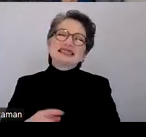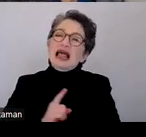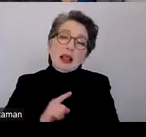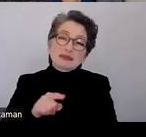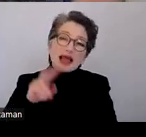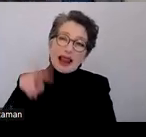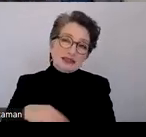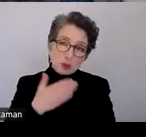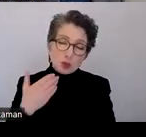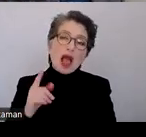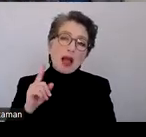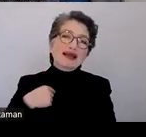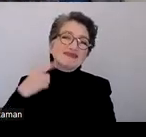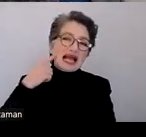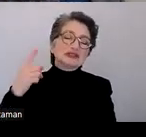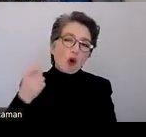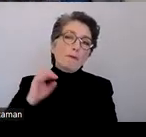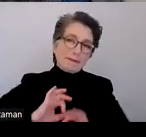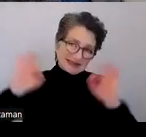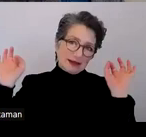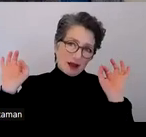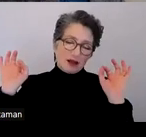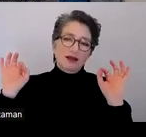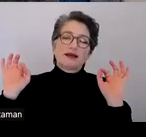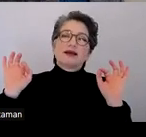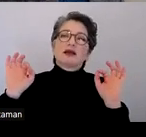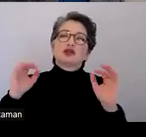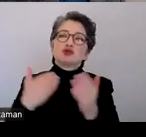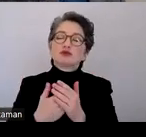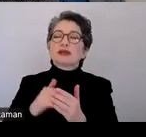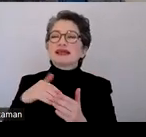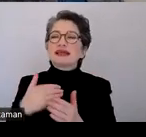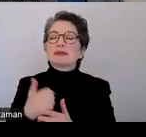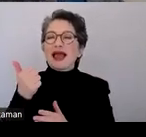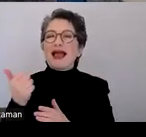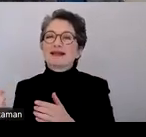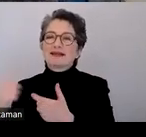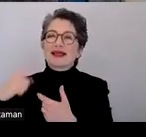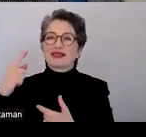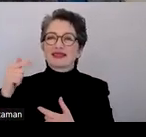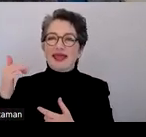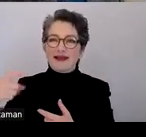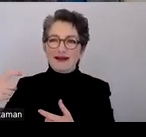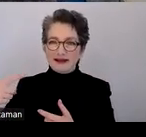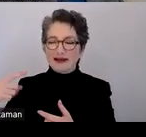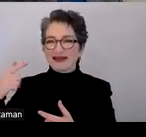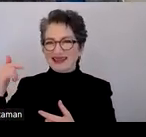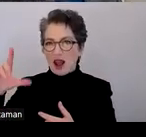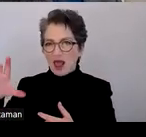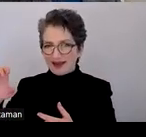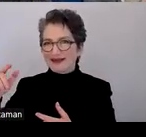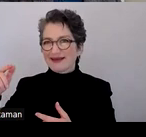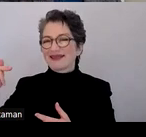Meiner Information nach wird es schon besser. Also es soll zum Beispiel ein Title Tag geben mit PDF 2.0. Das war immer das Problem,